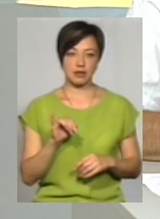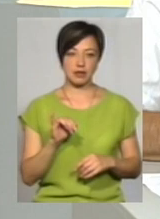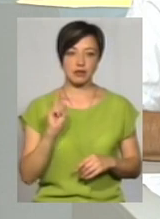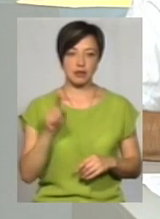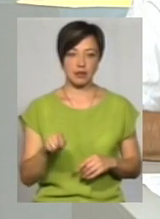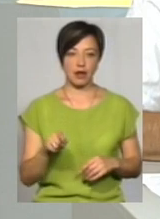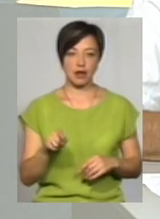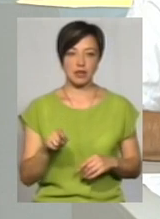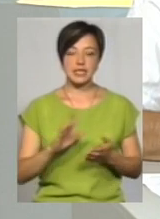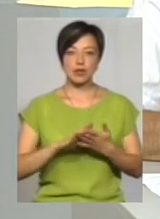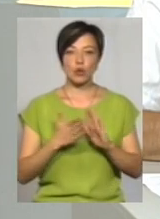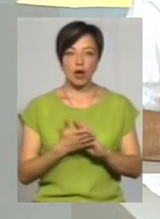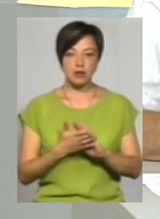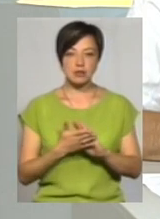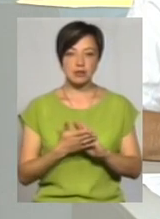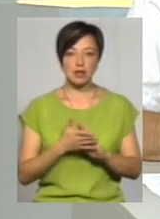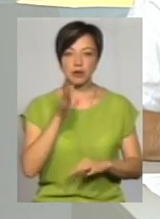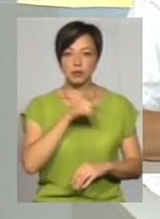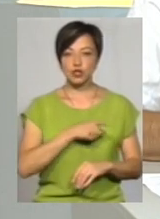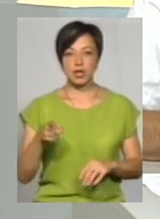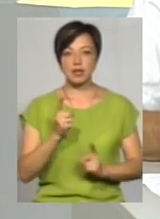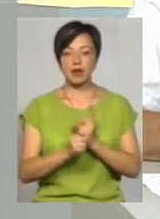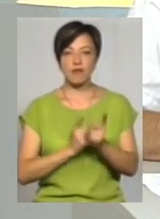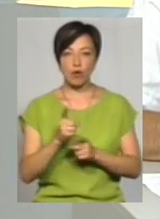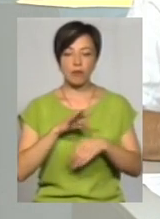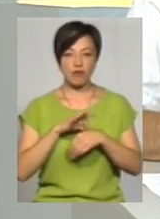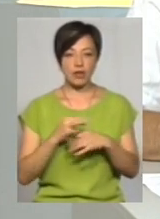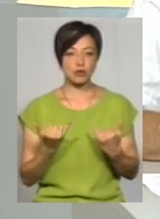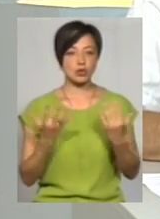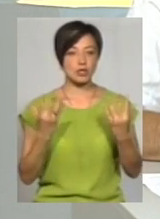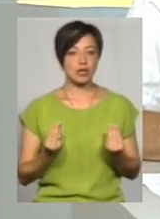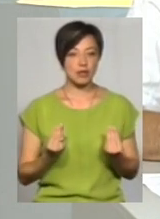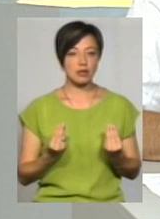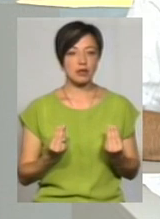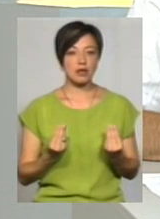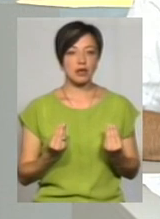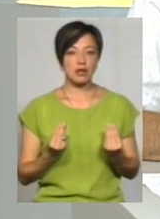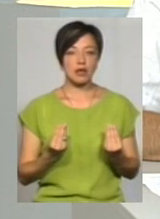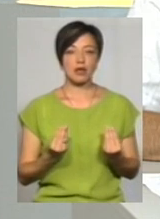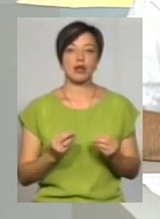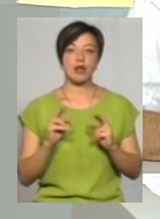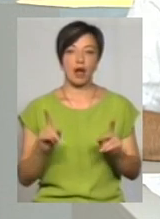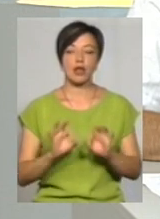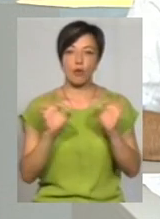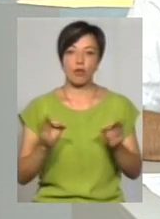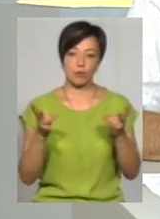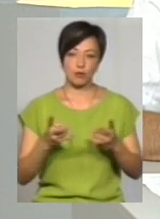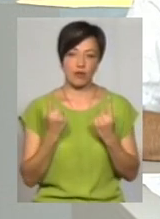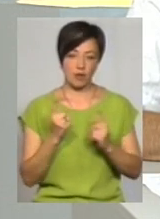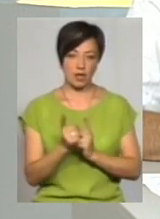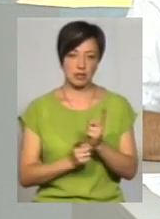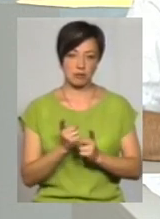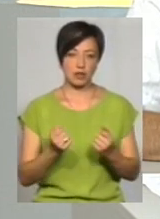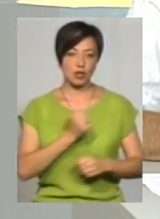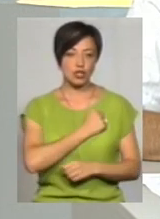ситуація, яка під час реформ, які проведені на сьогоднішній день, в нас зараз, як ніколи, потребує великих змін. І